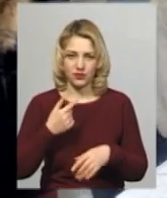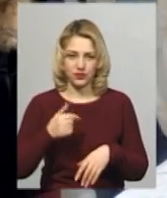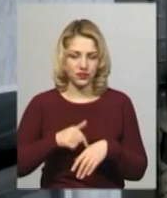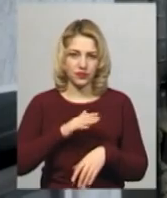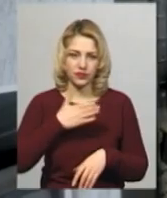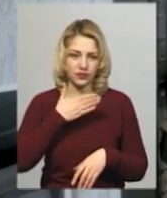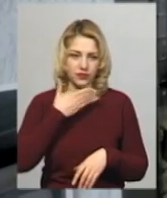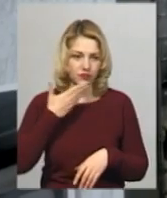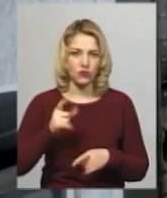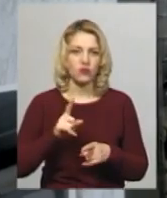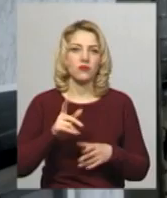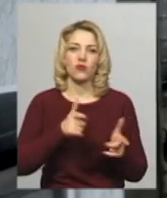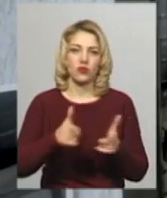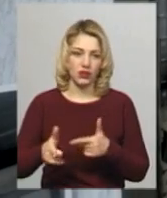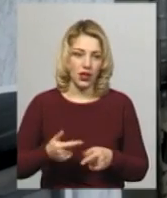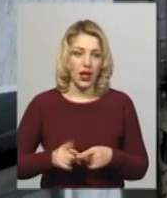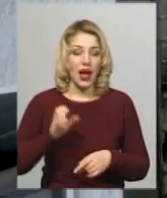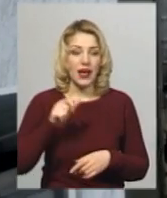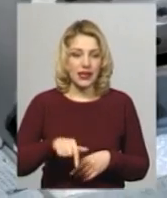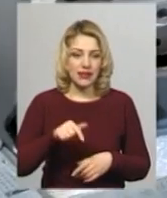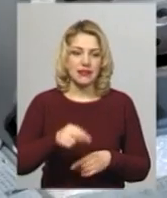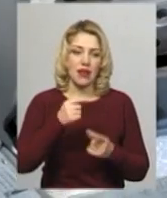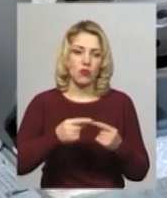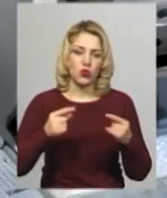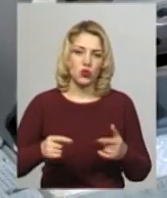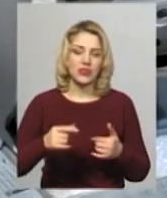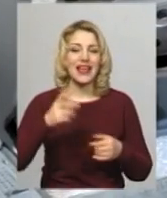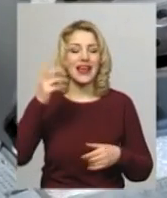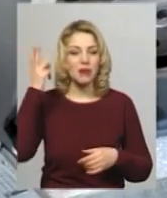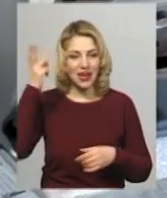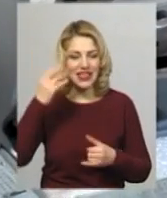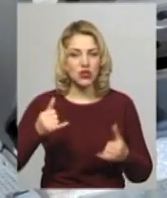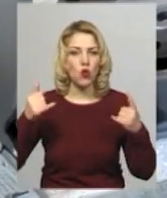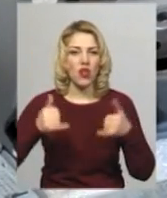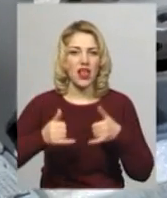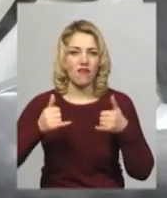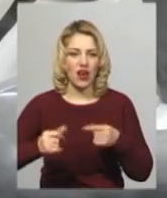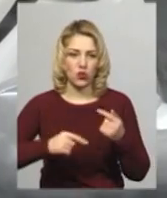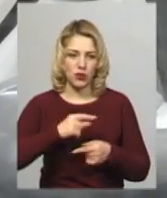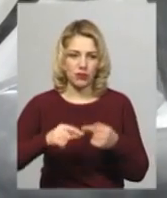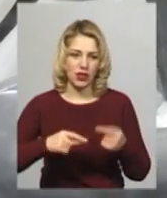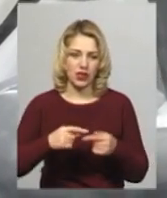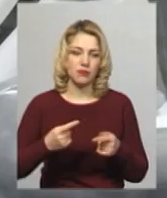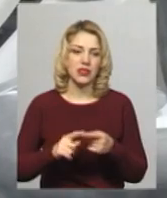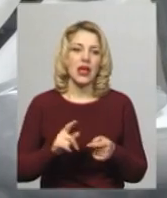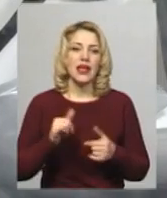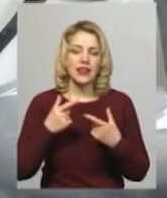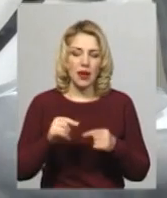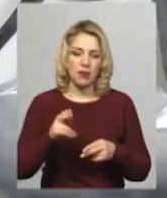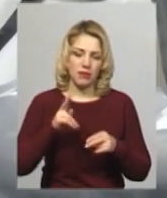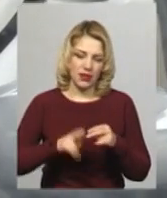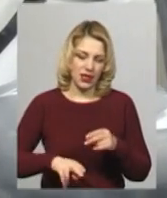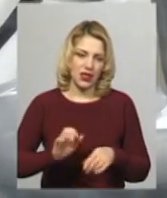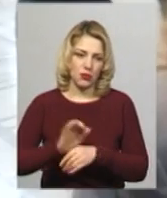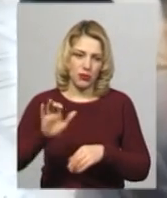допрацювати друг. А це продукція Хмельницького ливарного підприємства, де два роки тому припинили постачати в країни Європи метал, як сировину, каже директорка